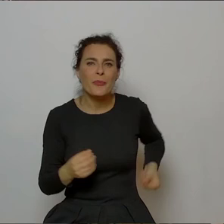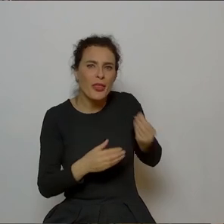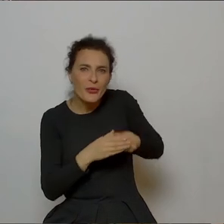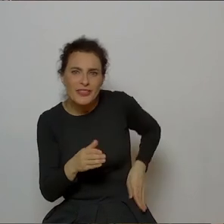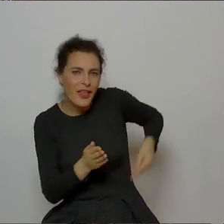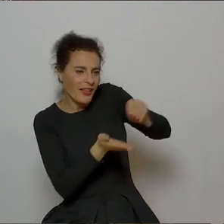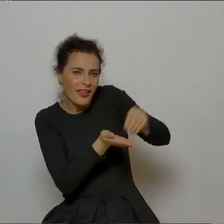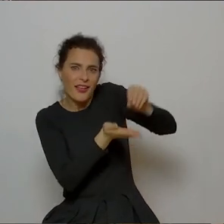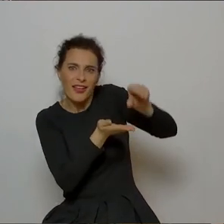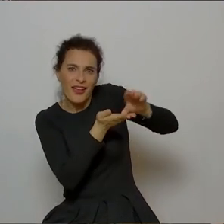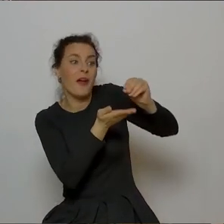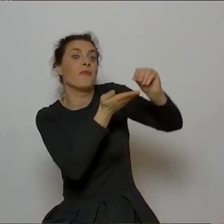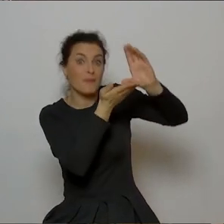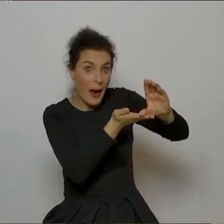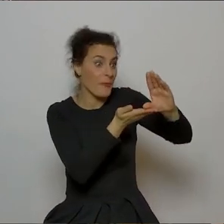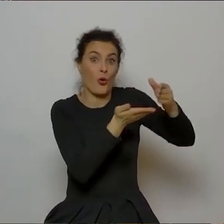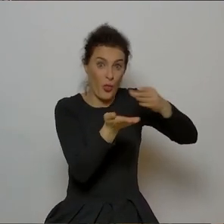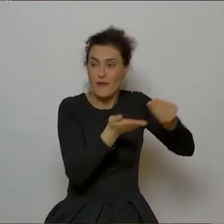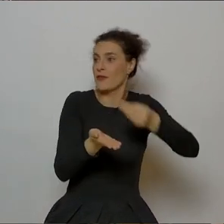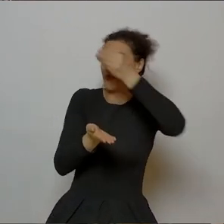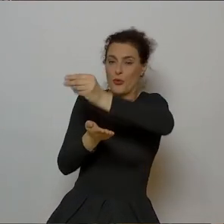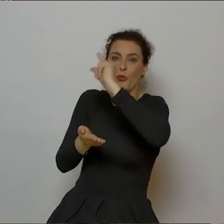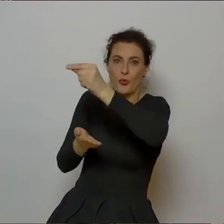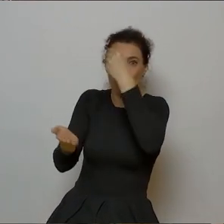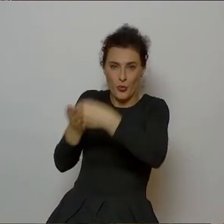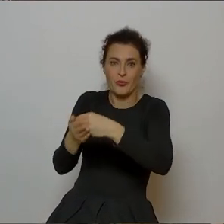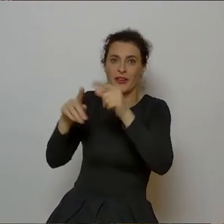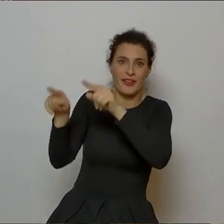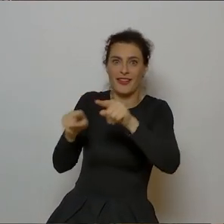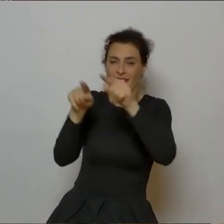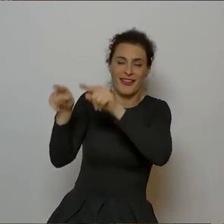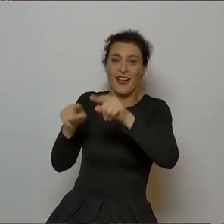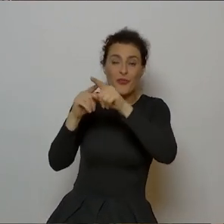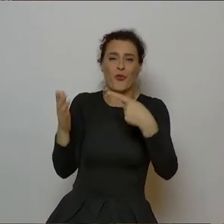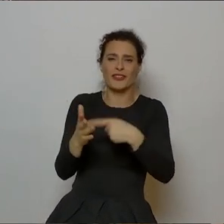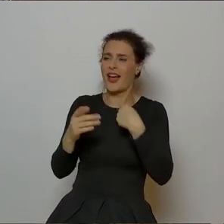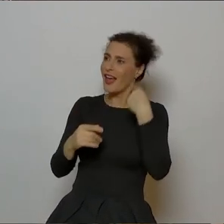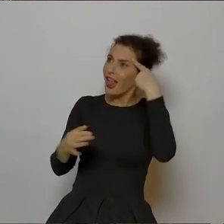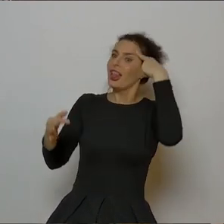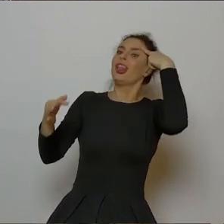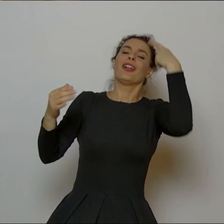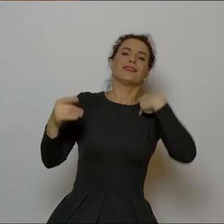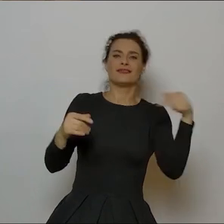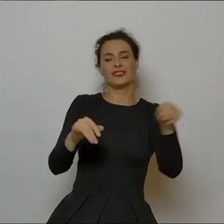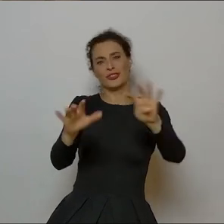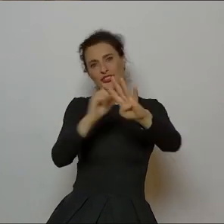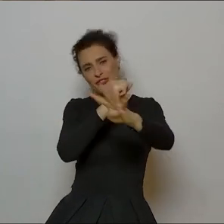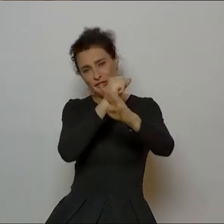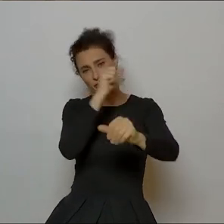pierwsze pieniądze odłożone kupił tę kasetę. Ja odleciałam w ogóle gdzieś do tych 90. lat i tak też sobie myślałam.